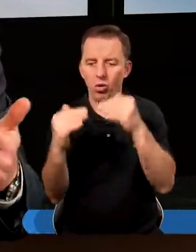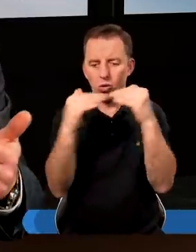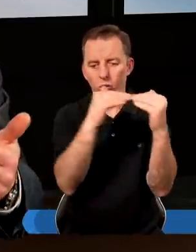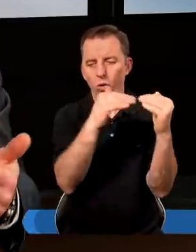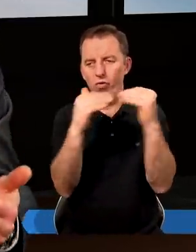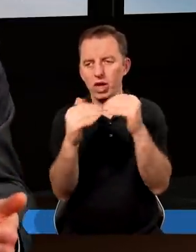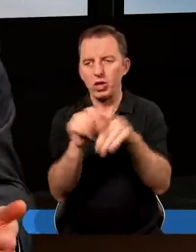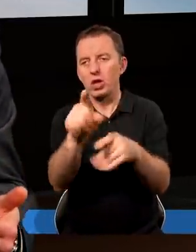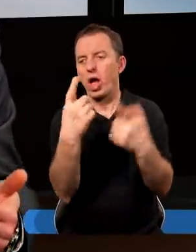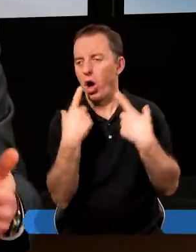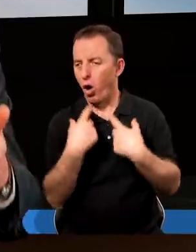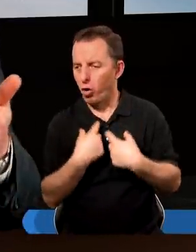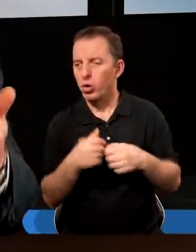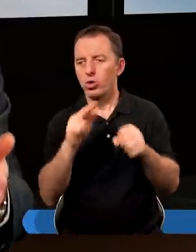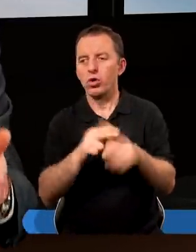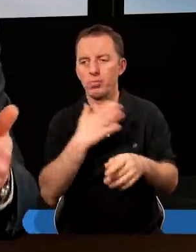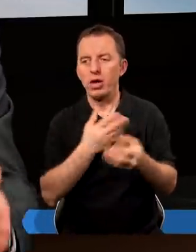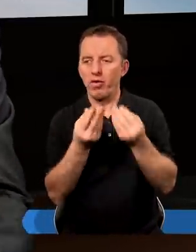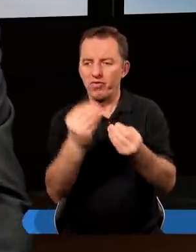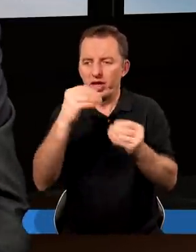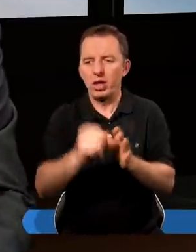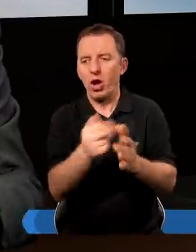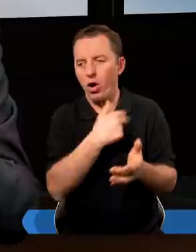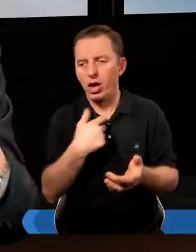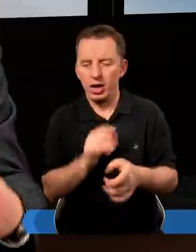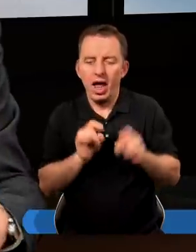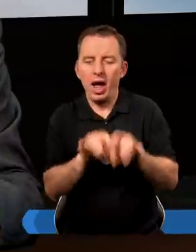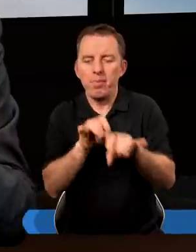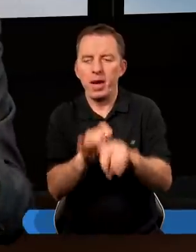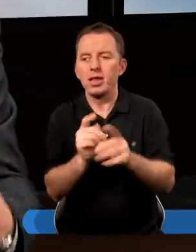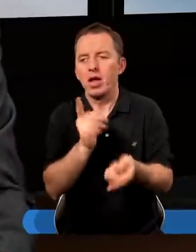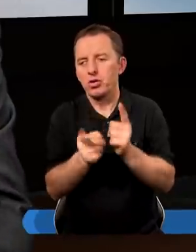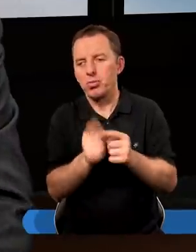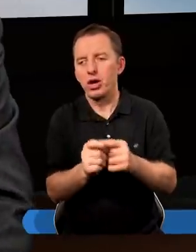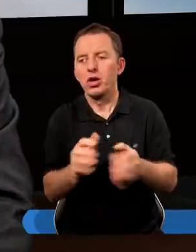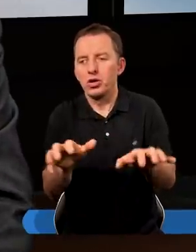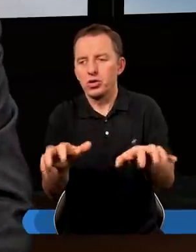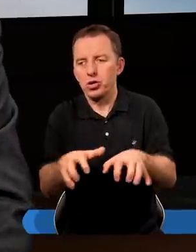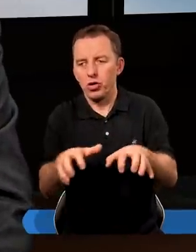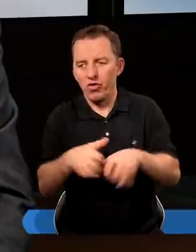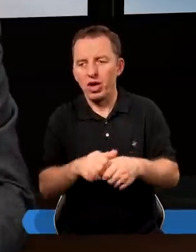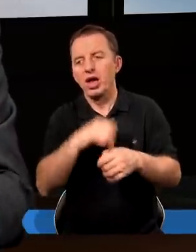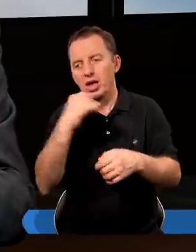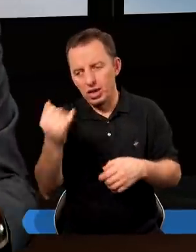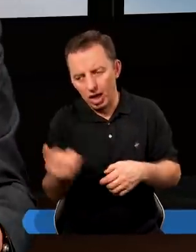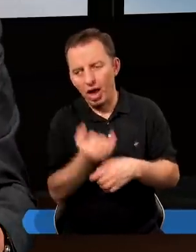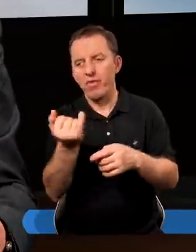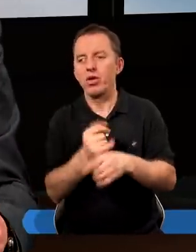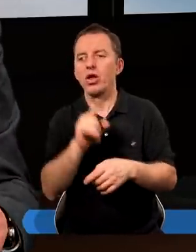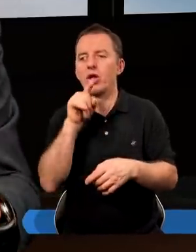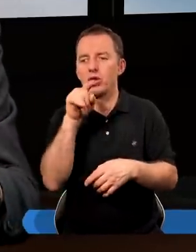równać do szeregu i równać do tych ludzi, którzy mają więcej od nas. I to napędza taką właśnie spiralę chciwości. Zawsze